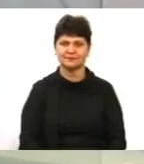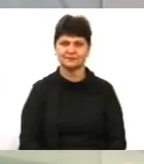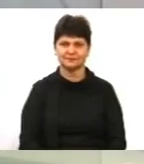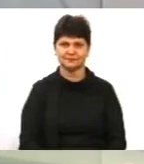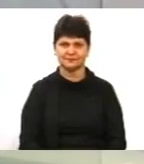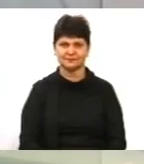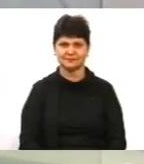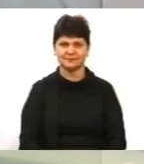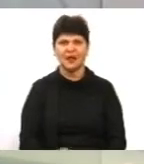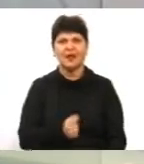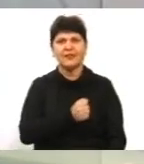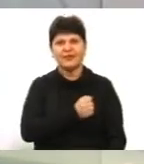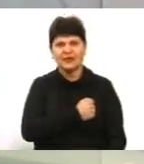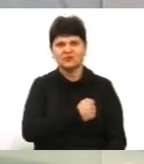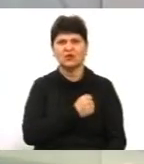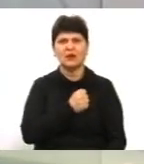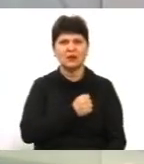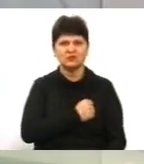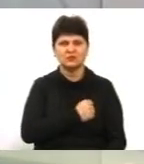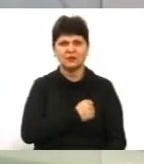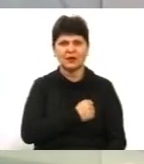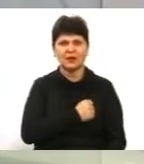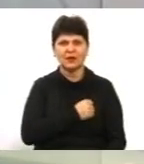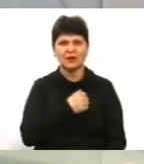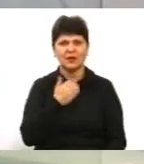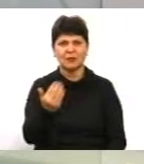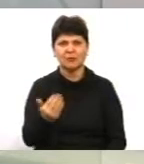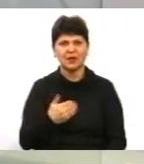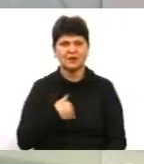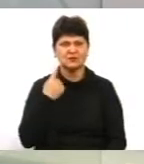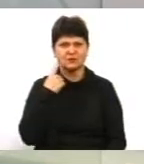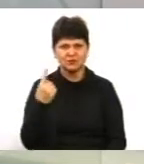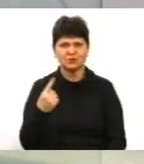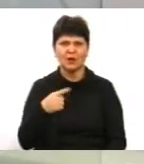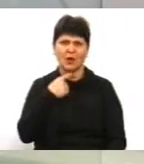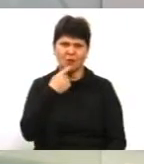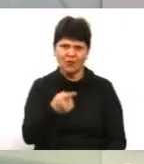На жаль, ми вас не чуємо. Говоріть, ставте своє питання.